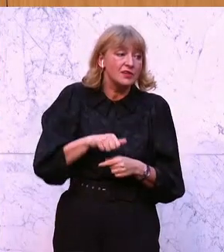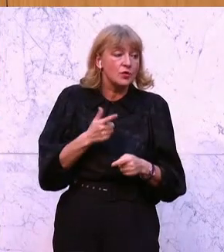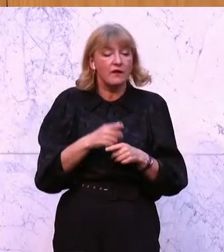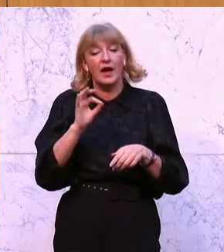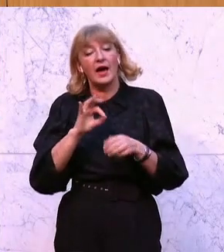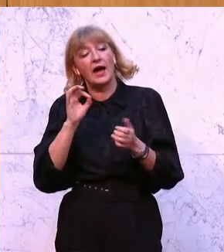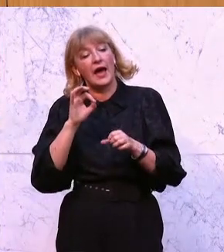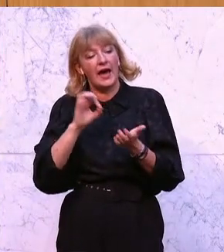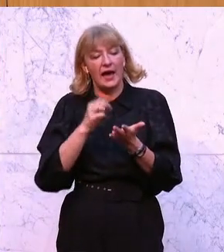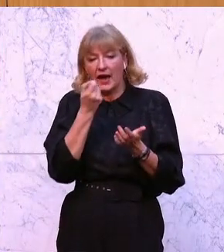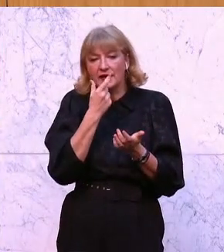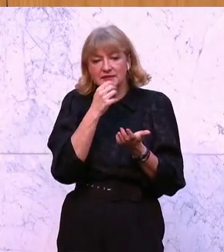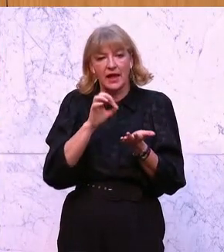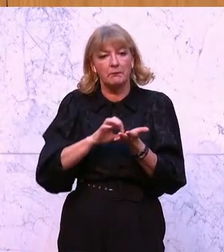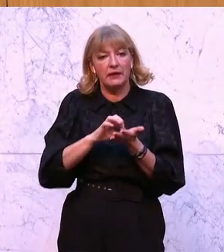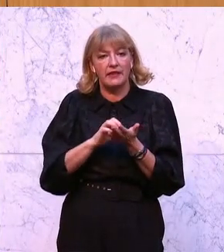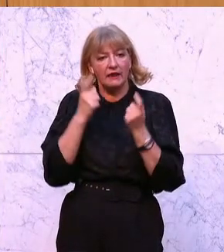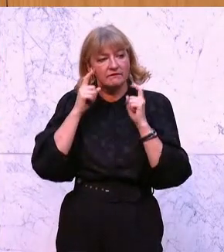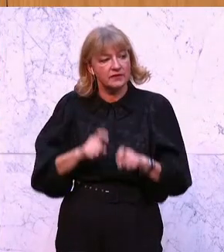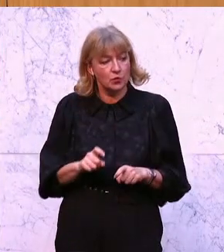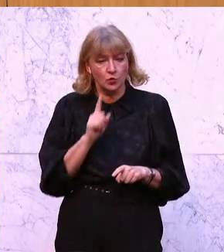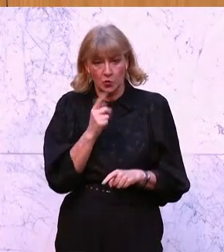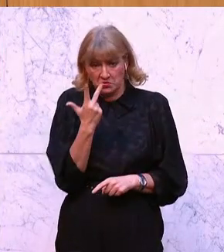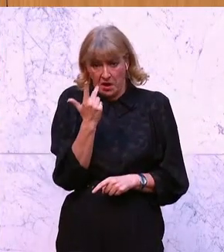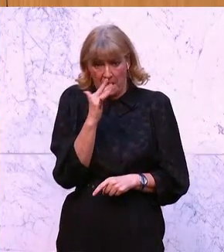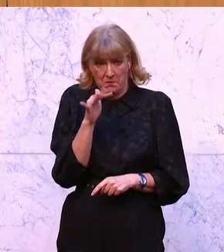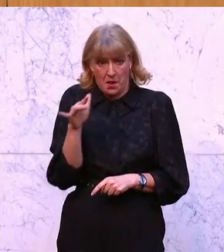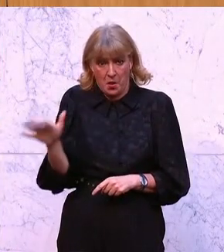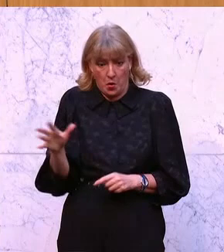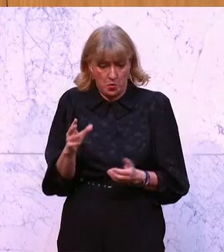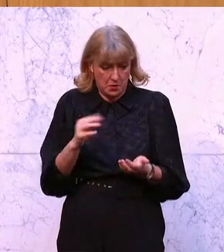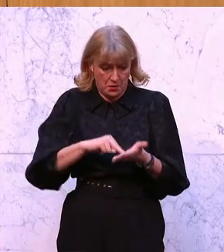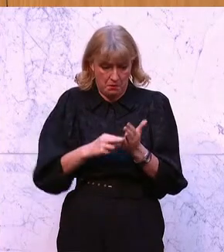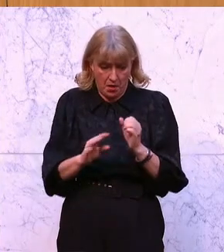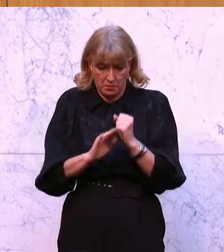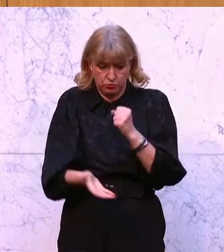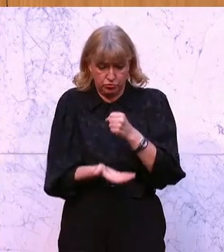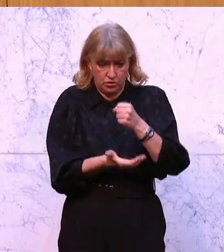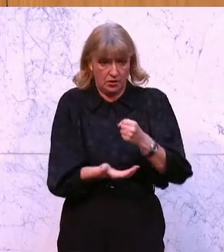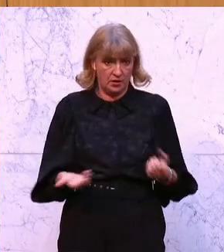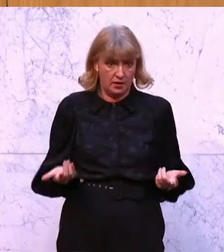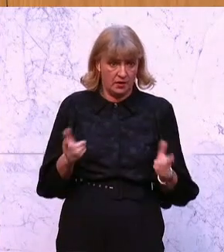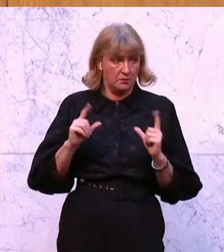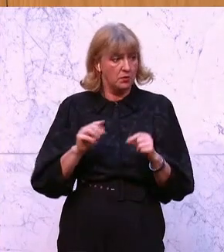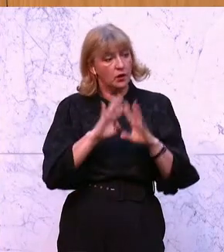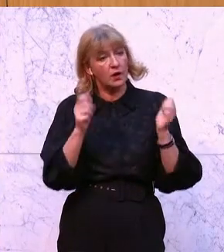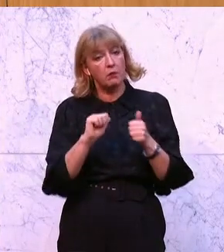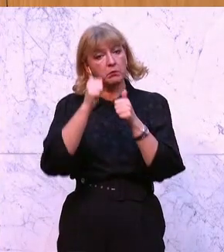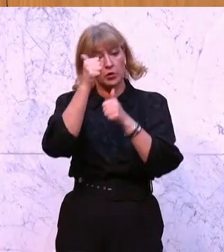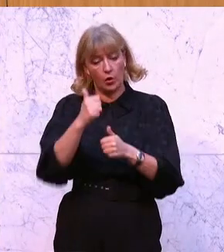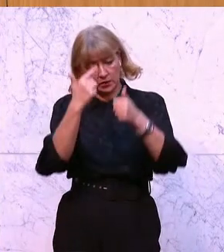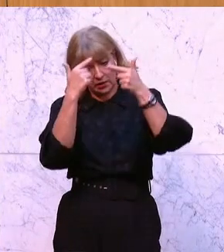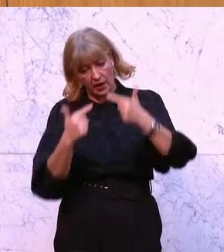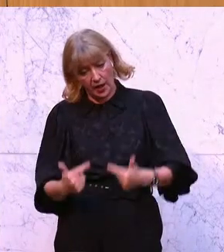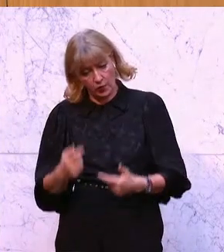Sicherheit der Arzneimittelversorgung sind ganze drei Millionen Euro vorgesehen. Ein Bereich, der von der Prioritätenreihung für die